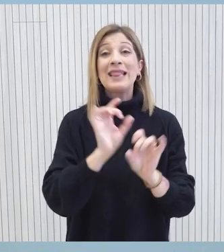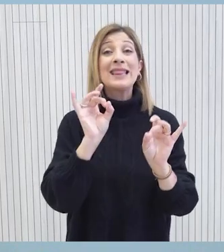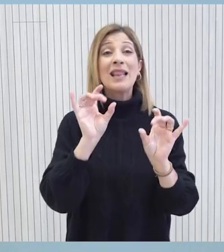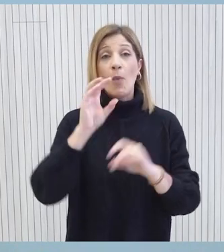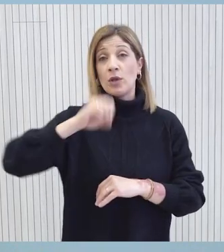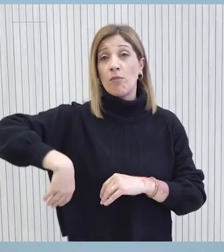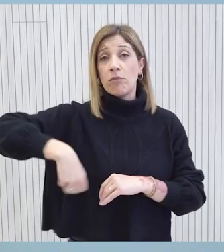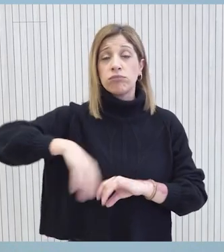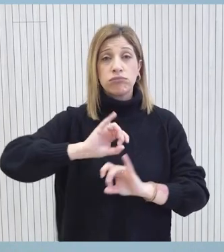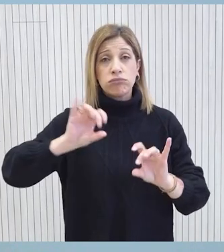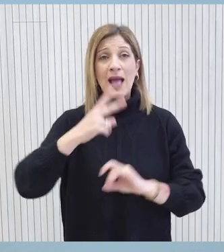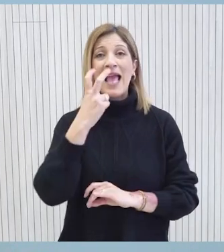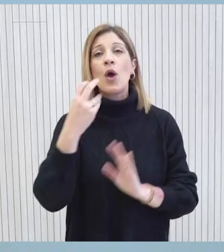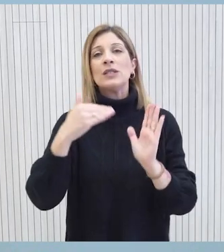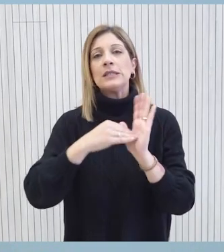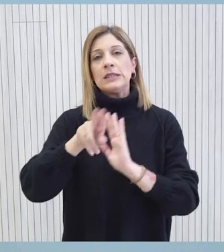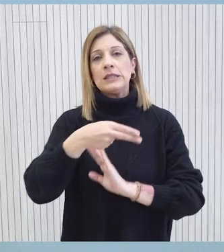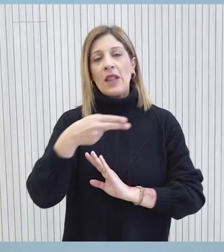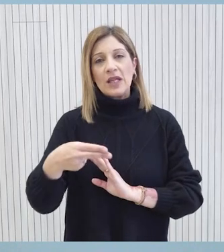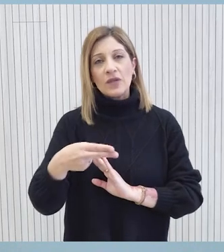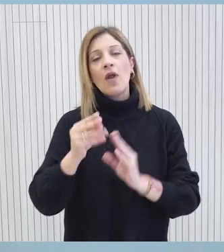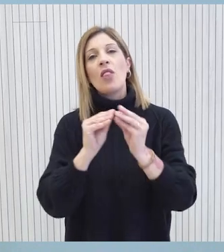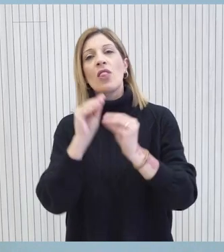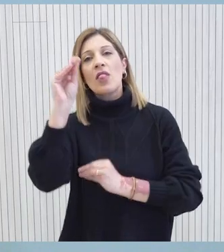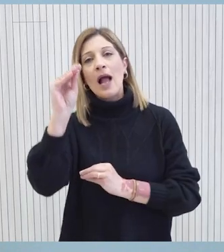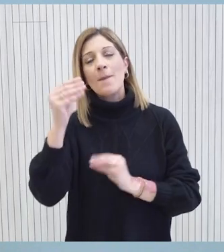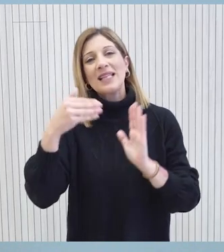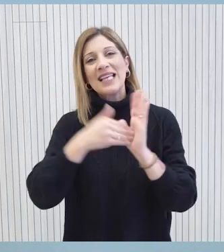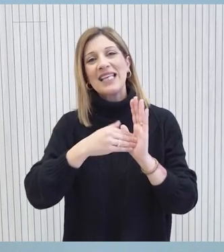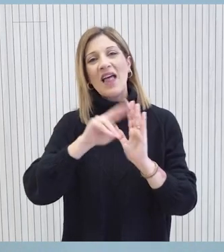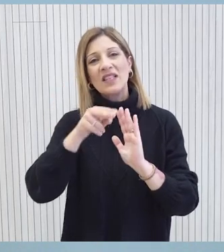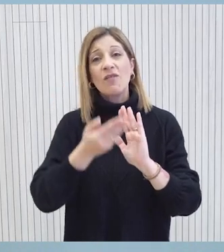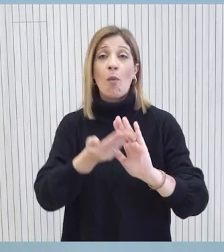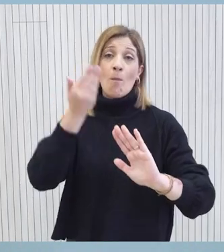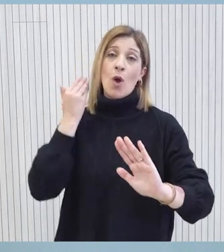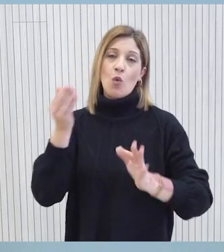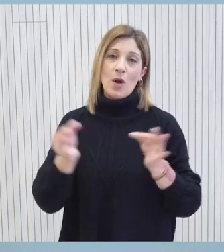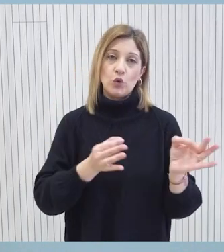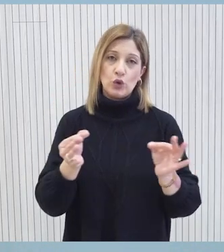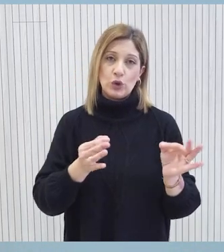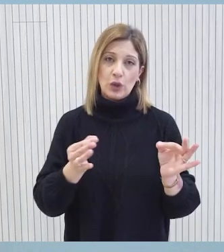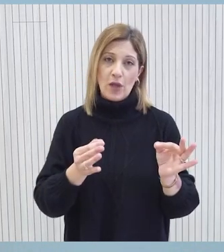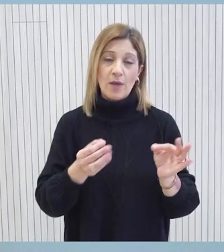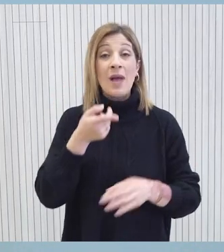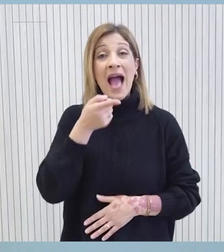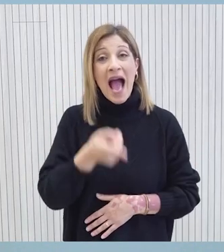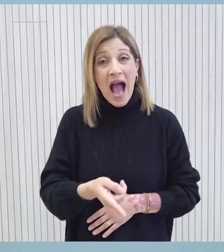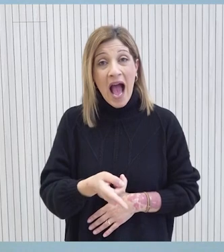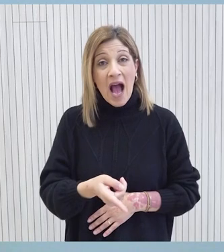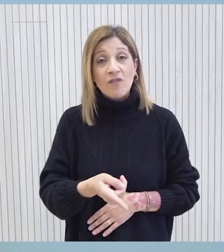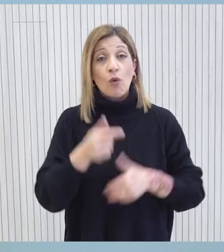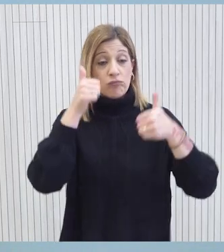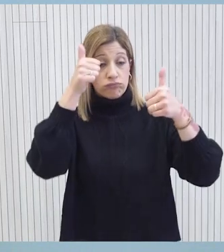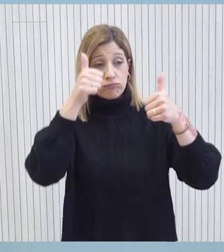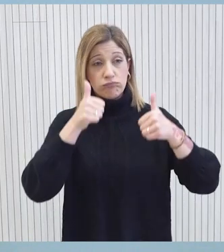διοξίδιου του άνθρακα σε 20.000 ευρώ 1 αντι 15.000 ευρώ που ήσχε στο προηγούμενο σχέδιο. Με την υλοποίηση της πιο πάνω